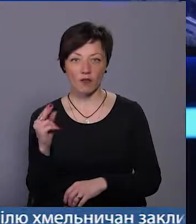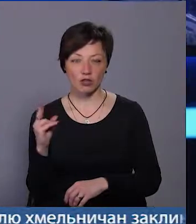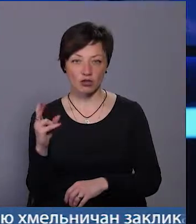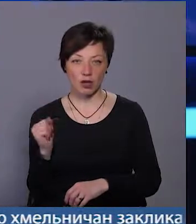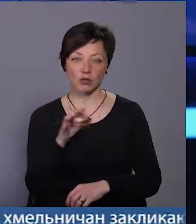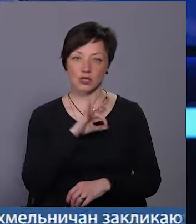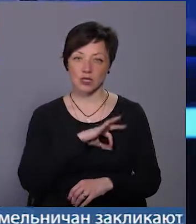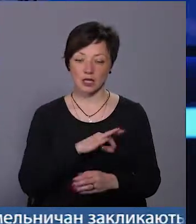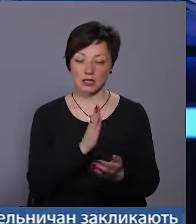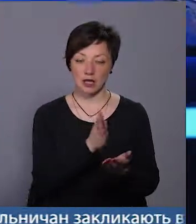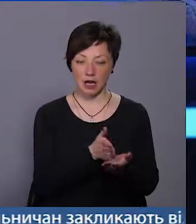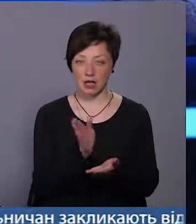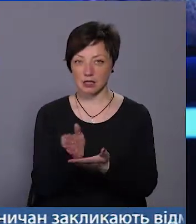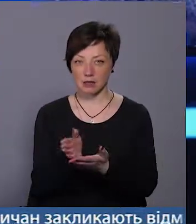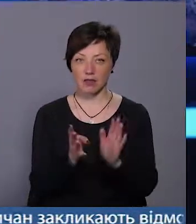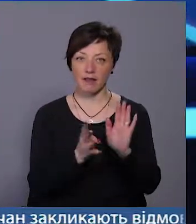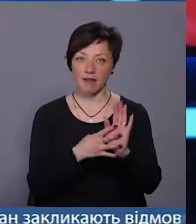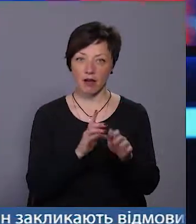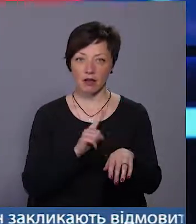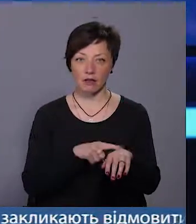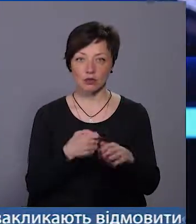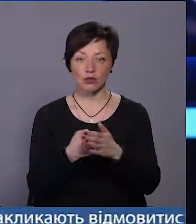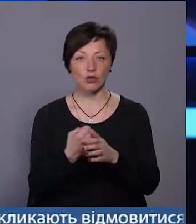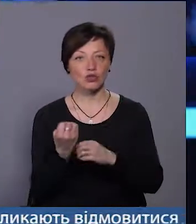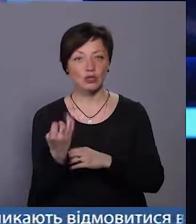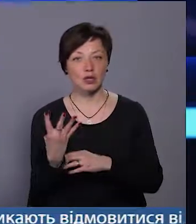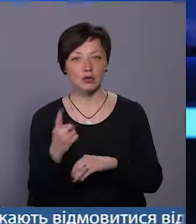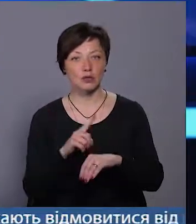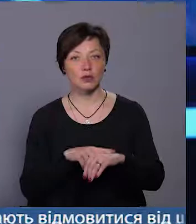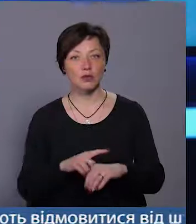Скористатися рейсами можна буде з 9-ї до 14-ї.